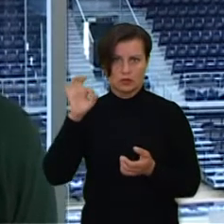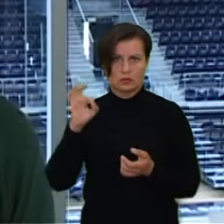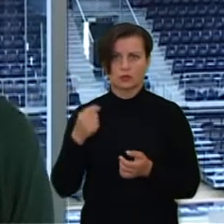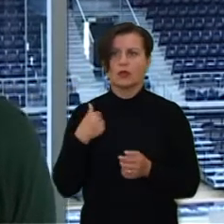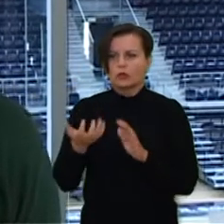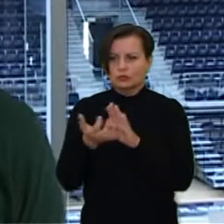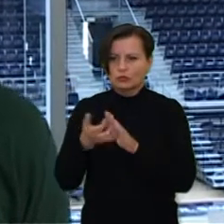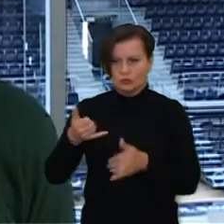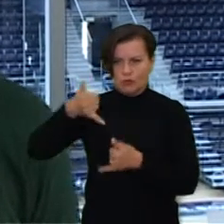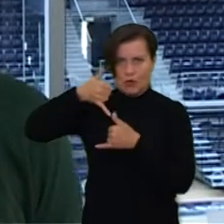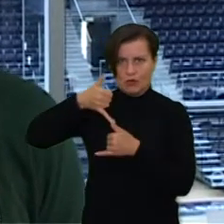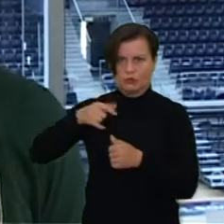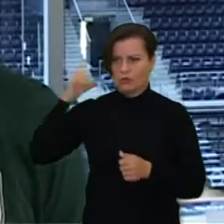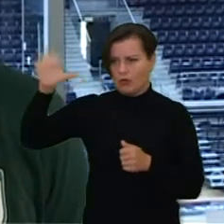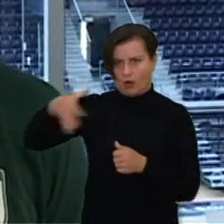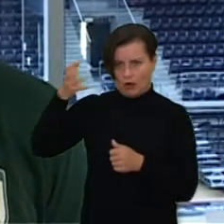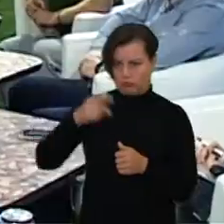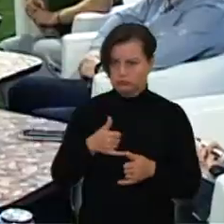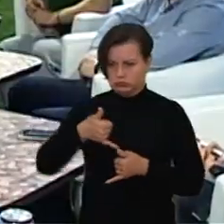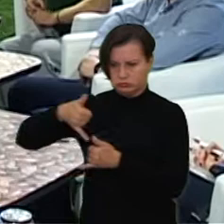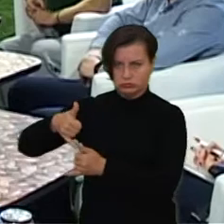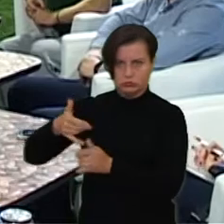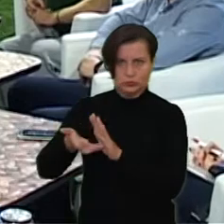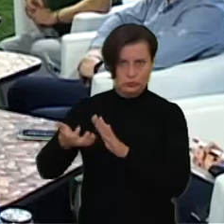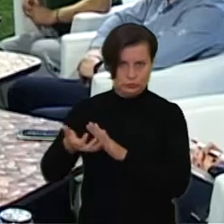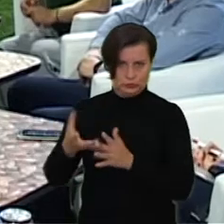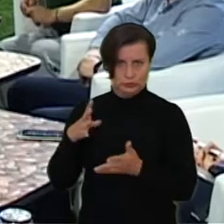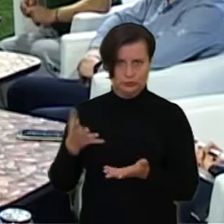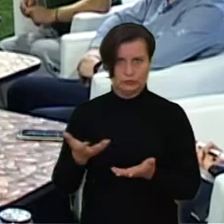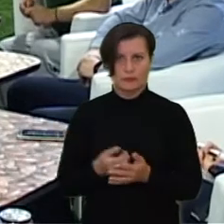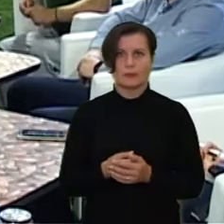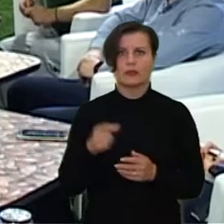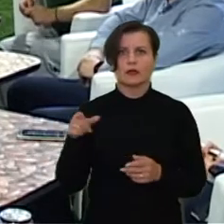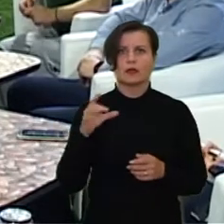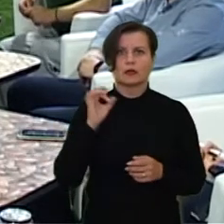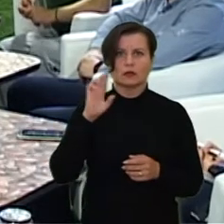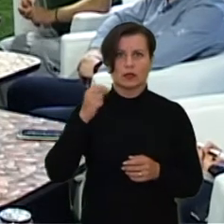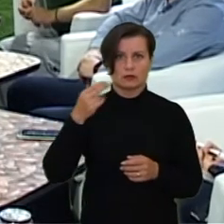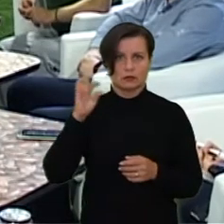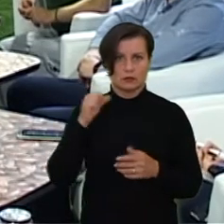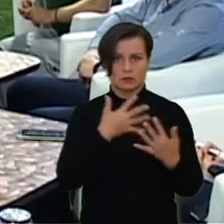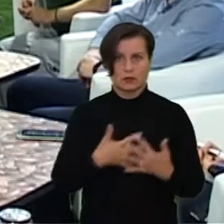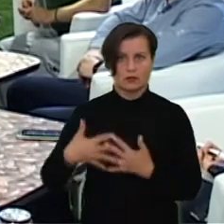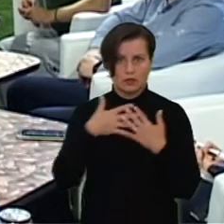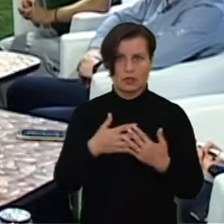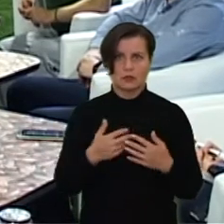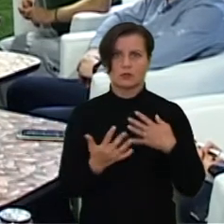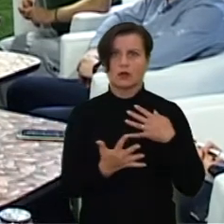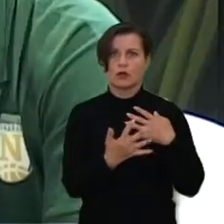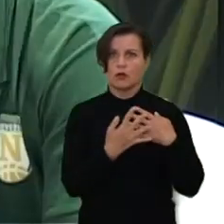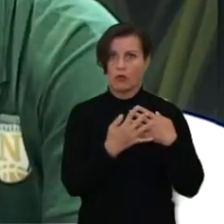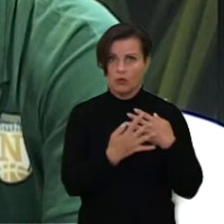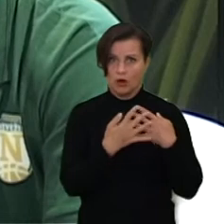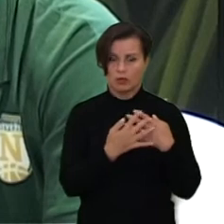aukštes, nes trūko ėgos pokrepšių. Iš žaidėjai Malkulimas Grantas, Amerikėtis, Horvatas,